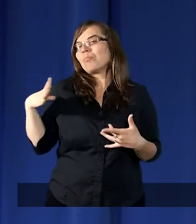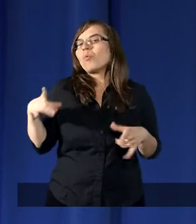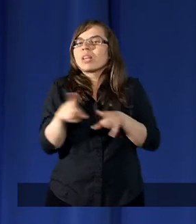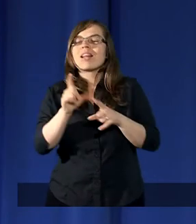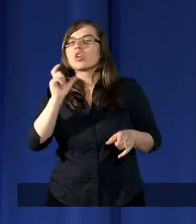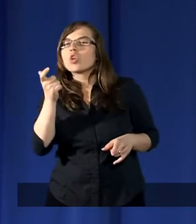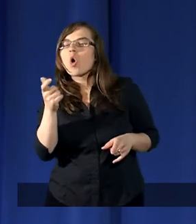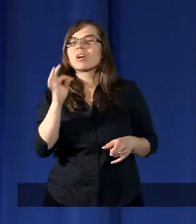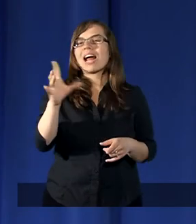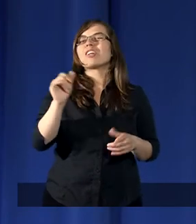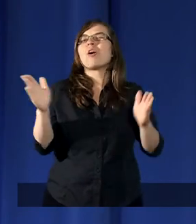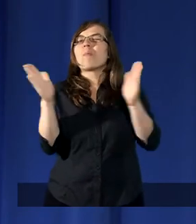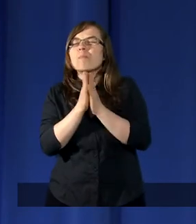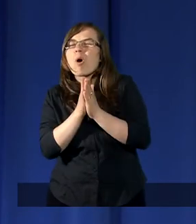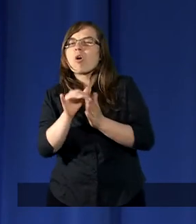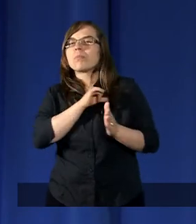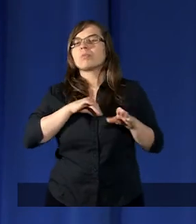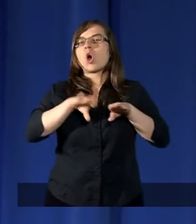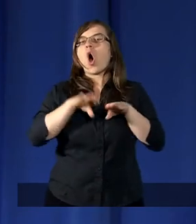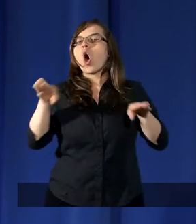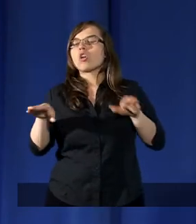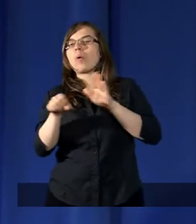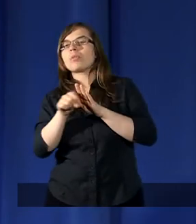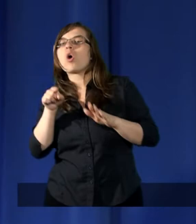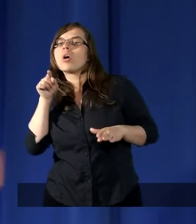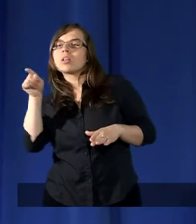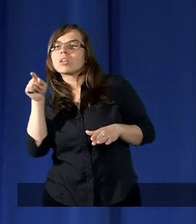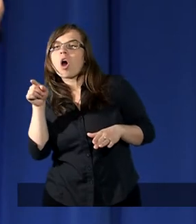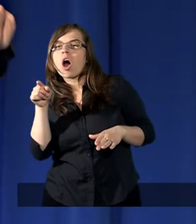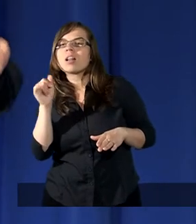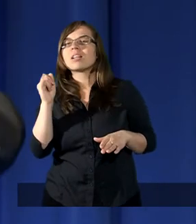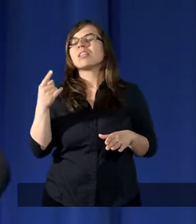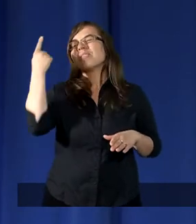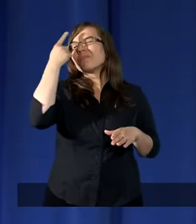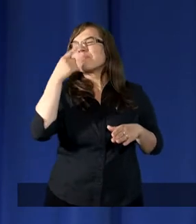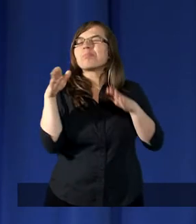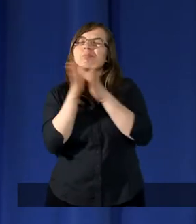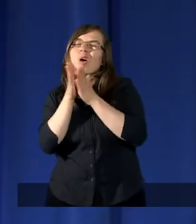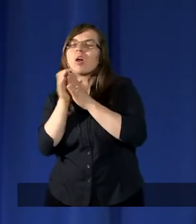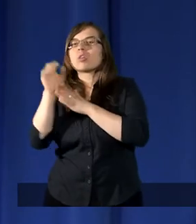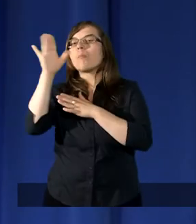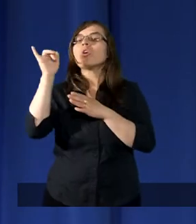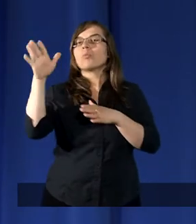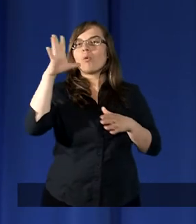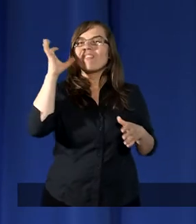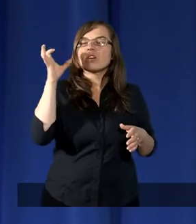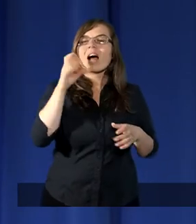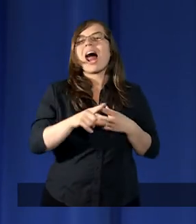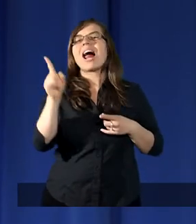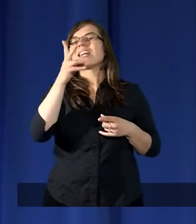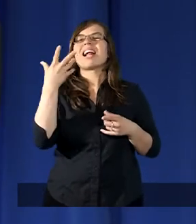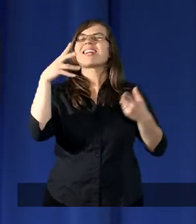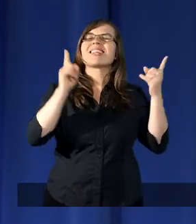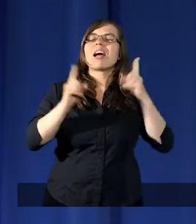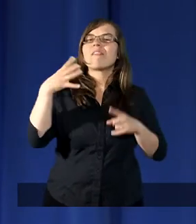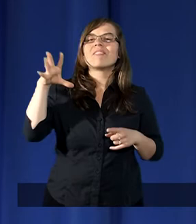takiego, że modliliśmy się o pewne rzeczy i Bóg wysłuchał nasze modlitwy, ale nie wysłuchał